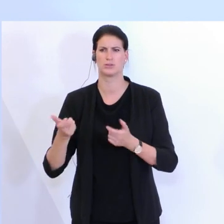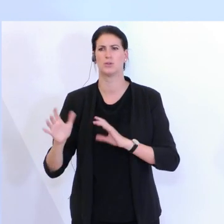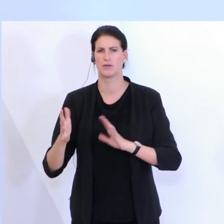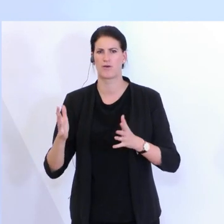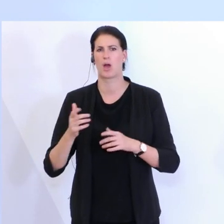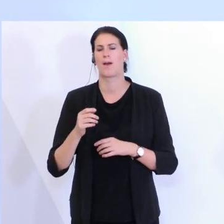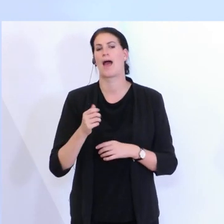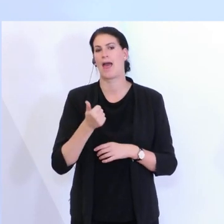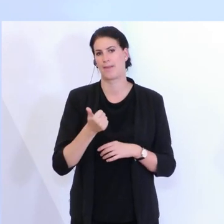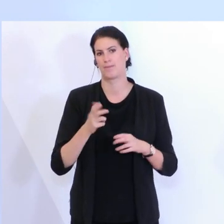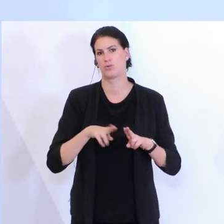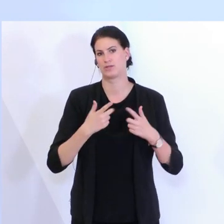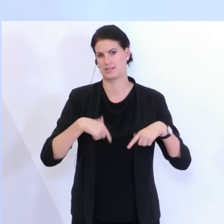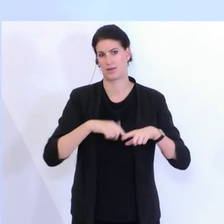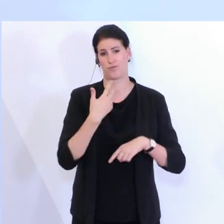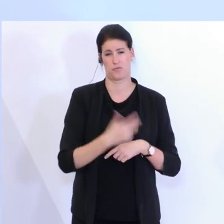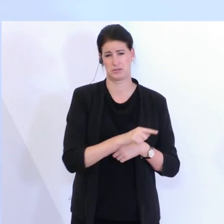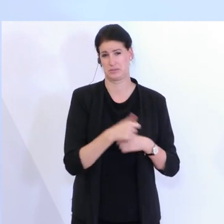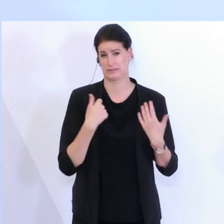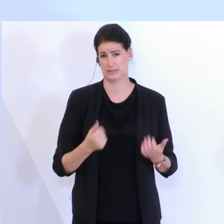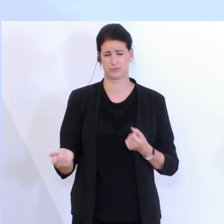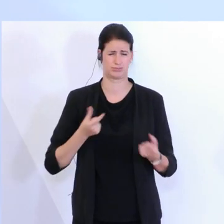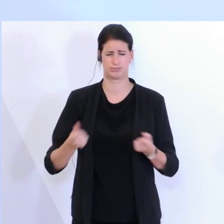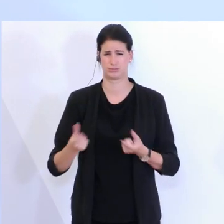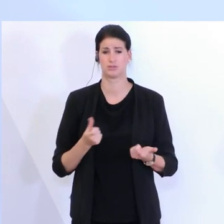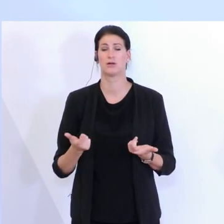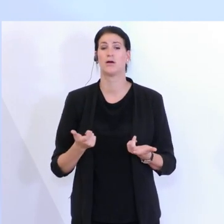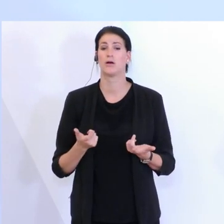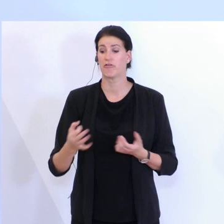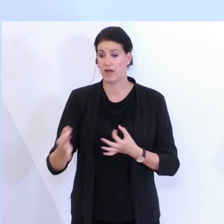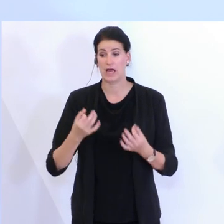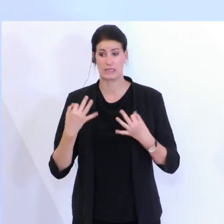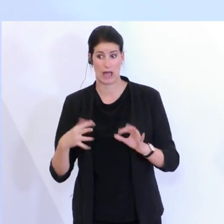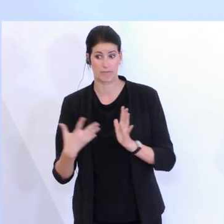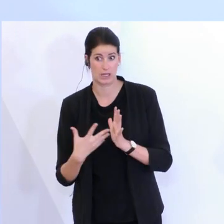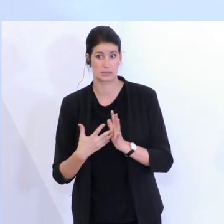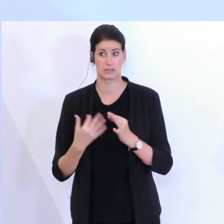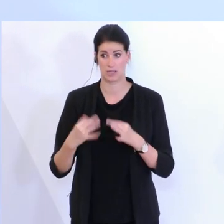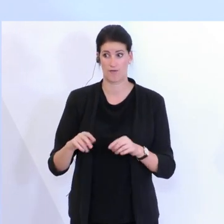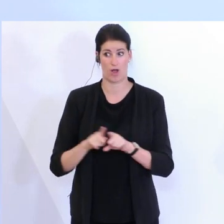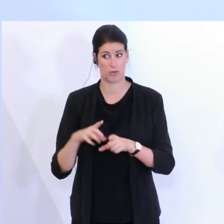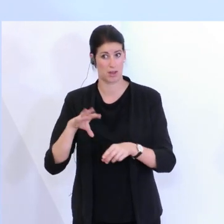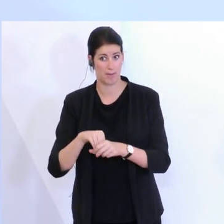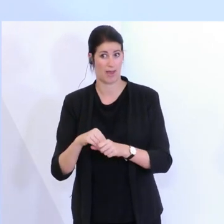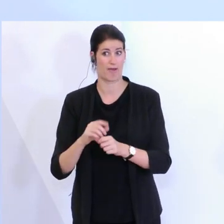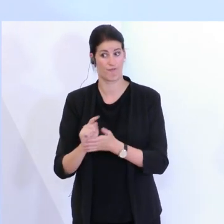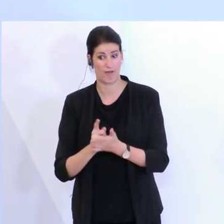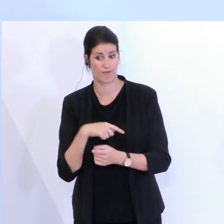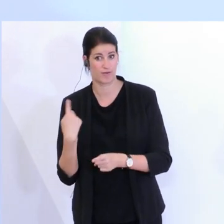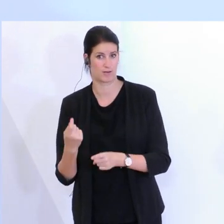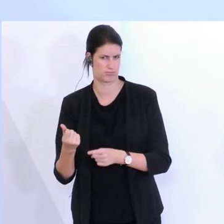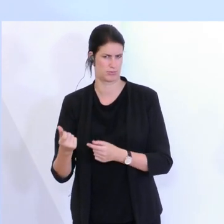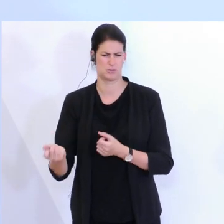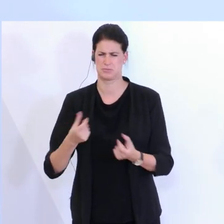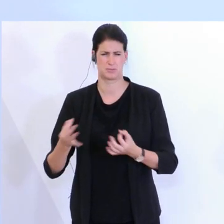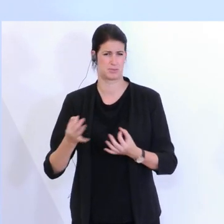60 von Gastronomiebetrieben, die angefragt haben, können wir uns testen lassen? Wird es ausgerollt? Wann kommen auch wir hier dazu,